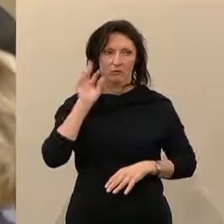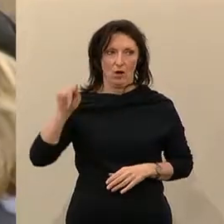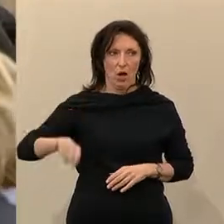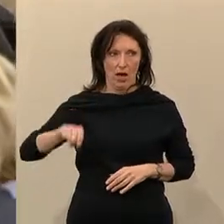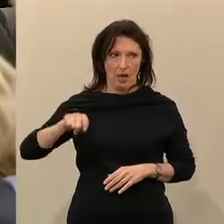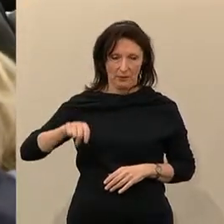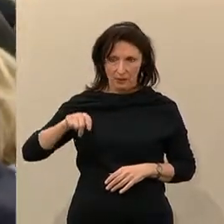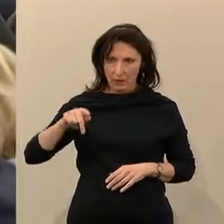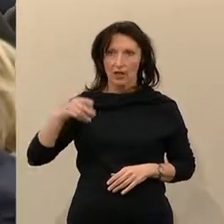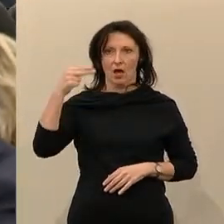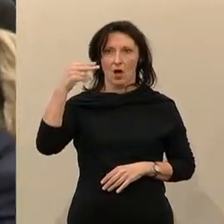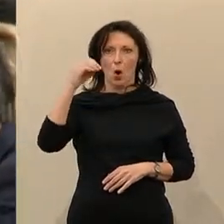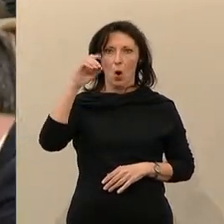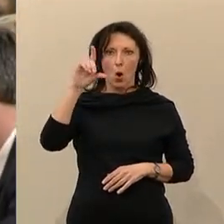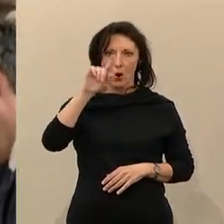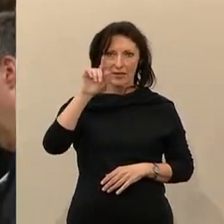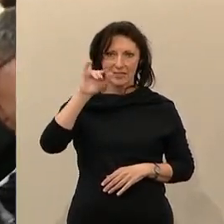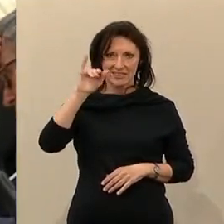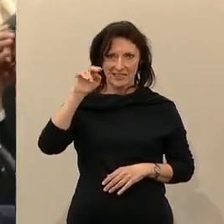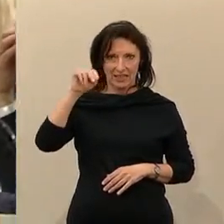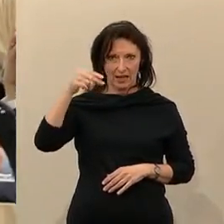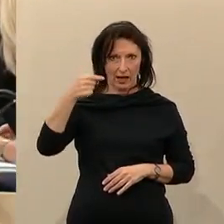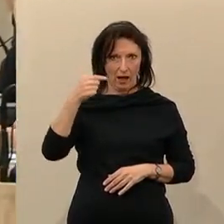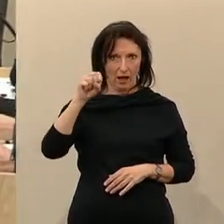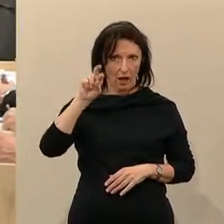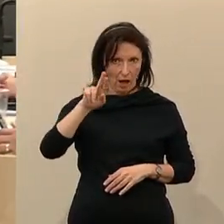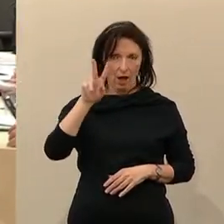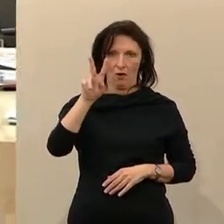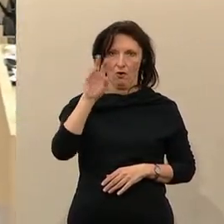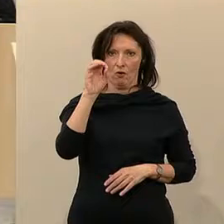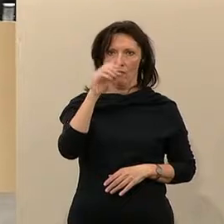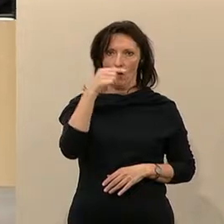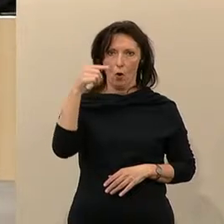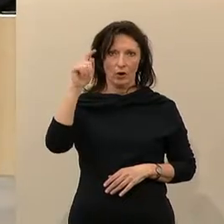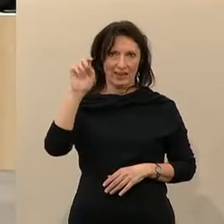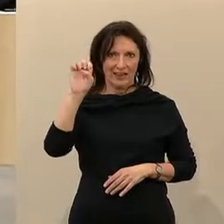Letzte Rednerin, Daniela Holzinger-Fogtenhuber von der Liste PILZ.